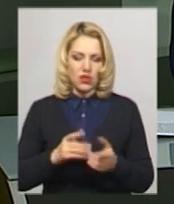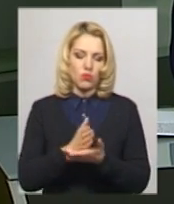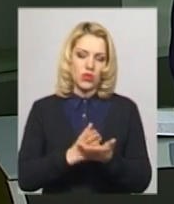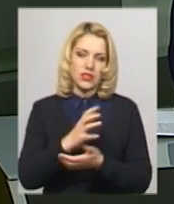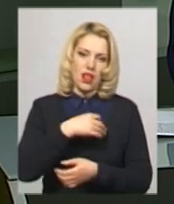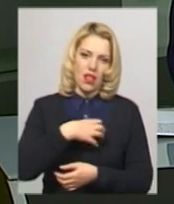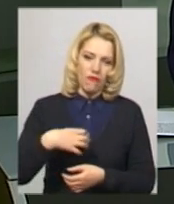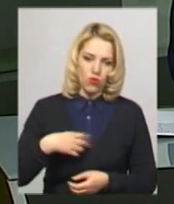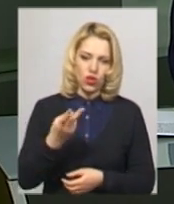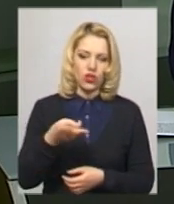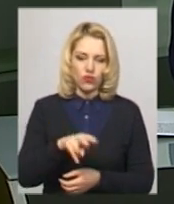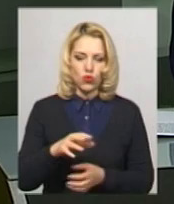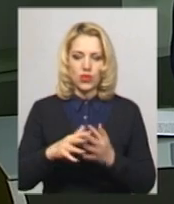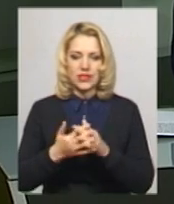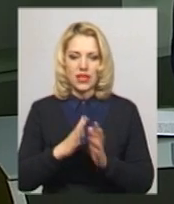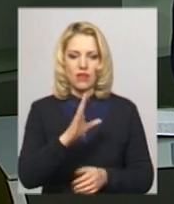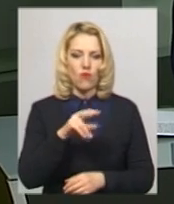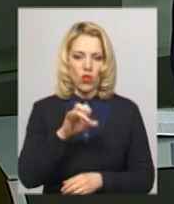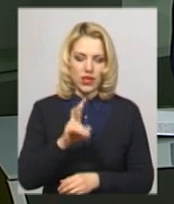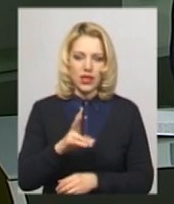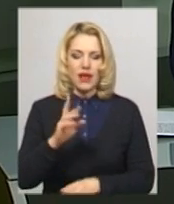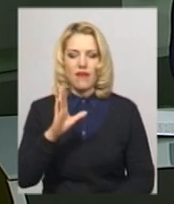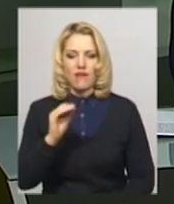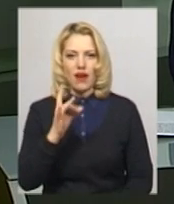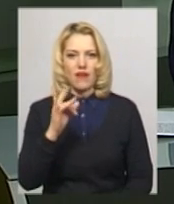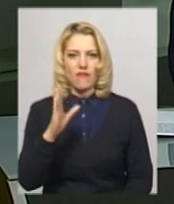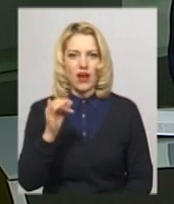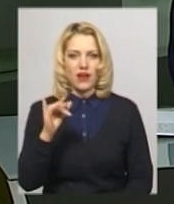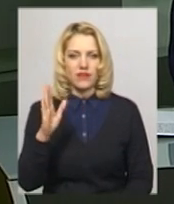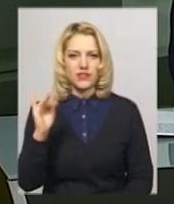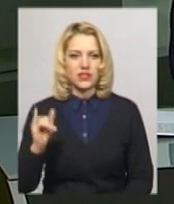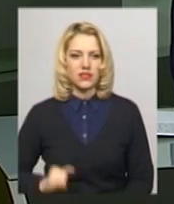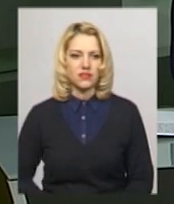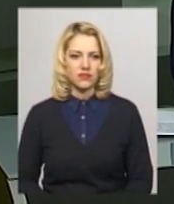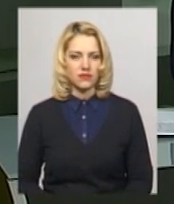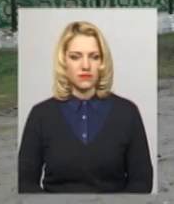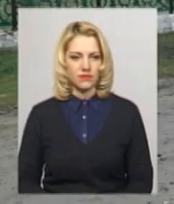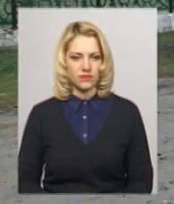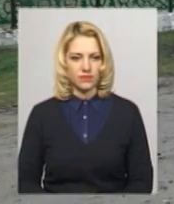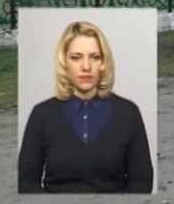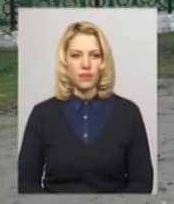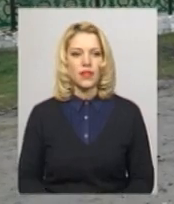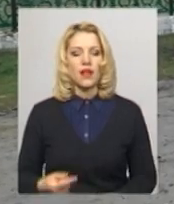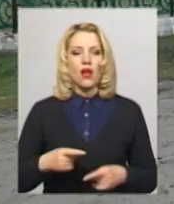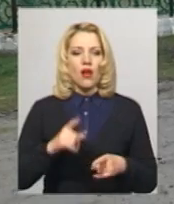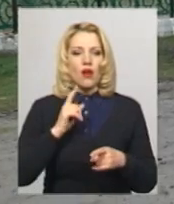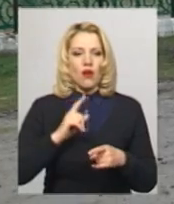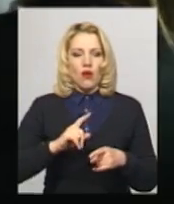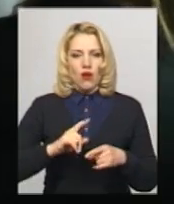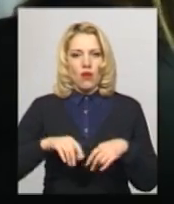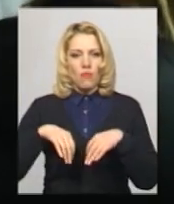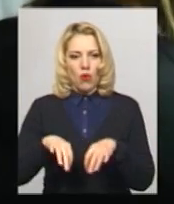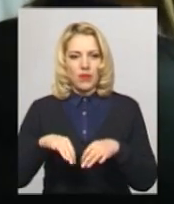двох селах тергромади – Голиках і Варварівці. Як працює центр на виїзді, бачили і ми. Мобільний центр надання